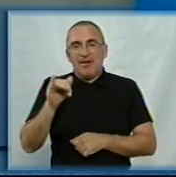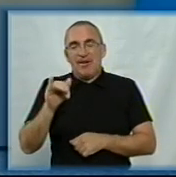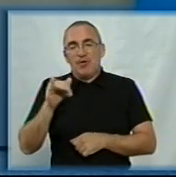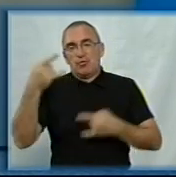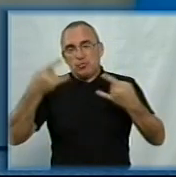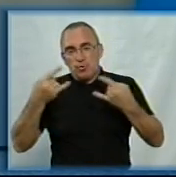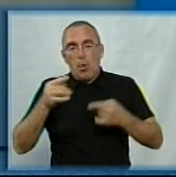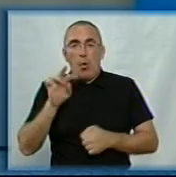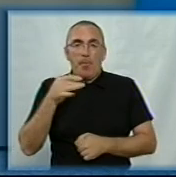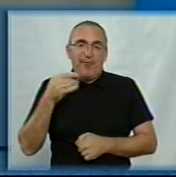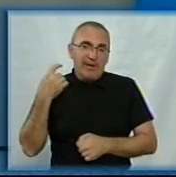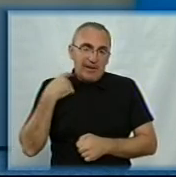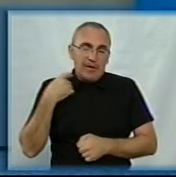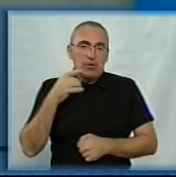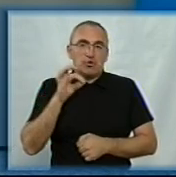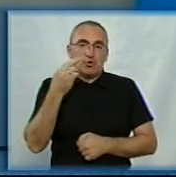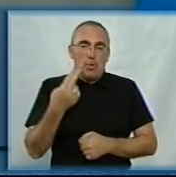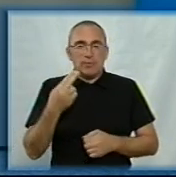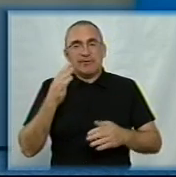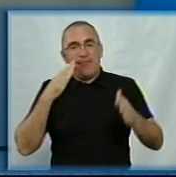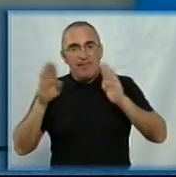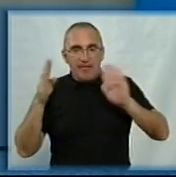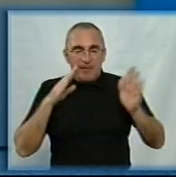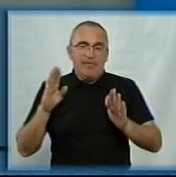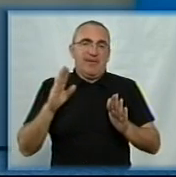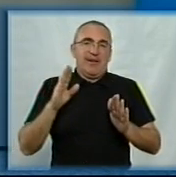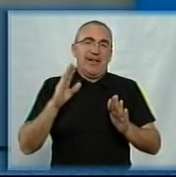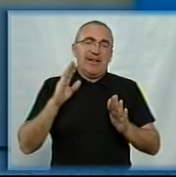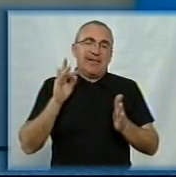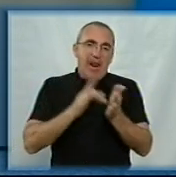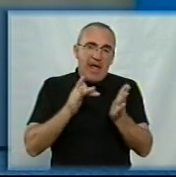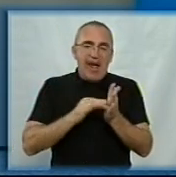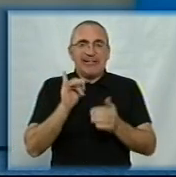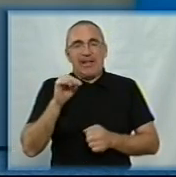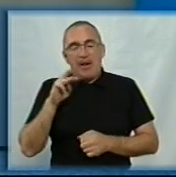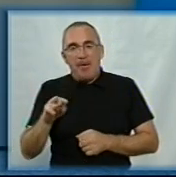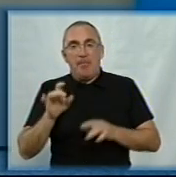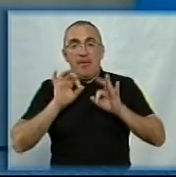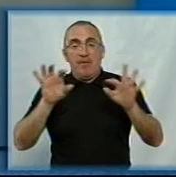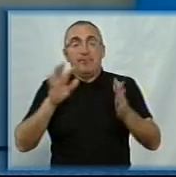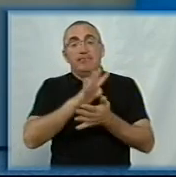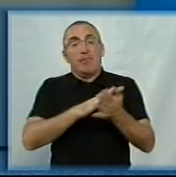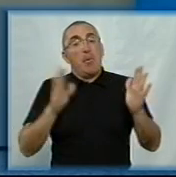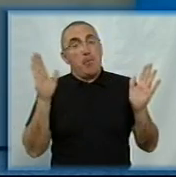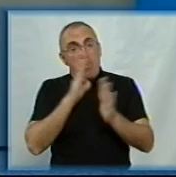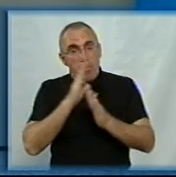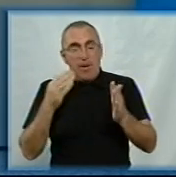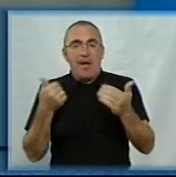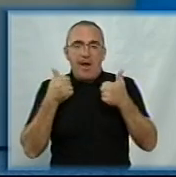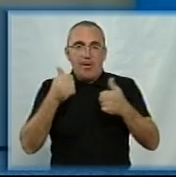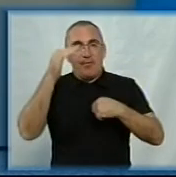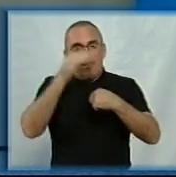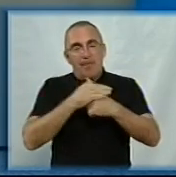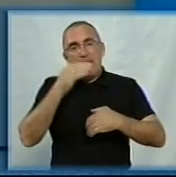Суспільного, Кропивницького, у соціальних мережах Фейсбук, Телеграм та Інстаграм. Інформаційний блок продовжить прогноз погоди. Гарного вам